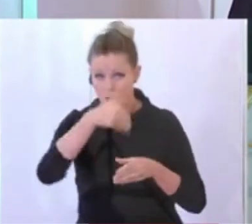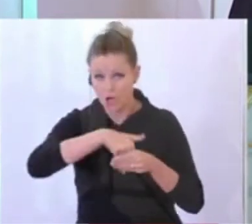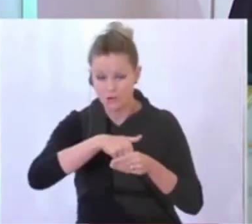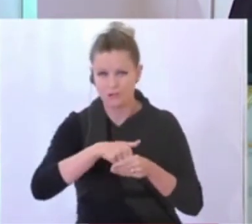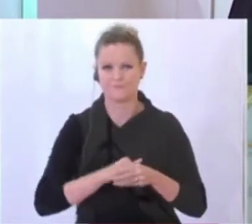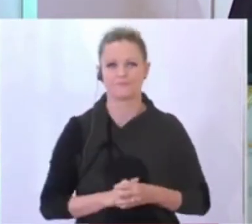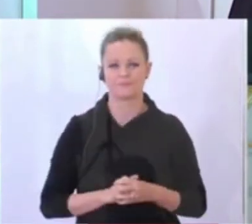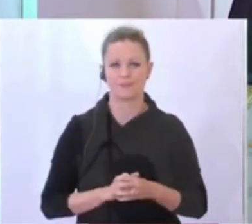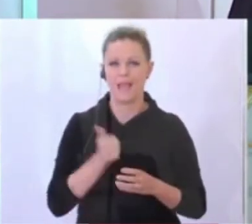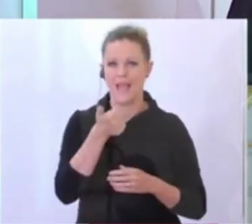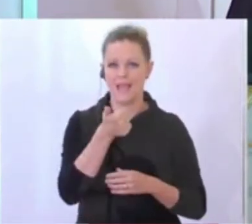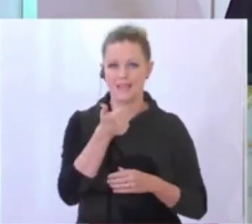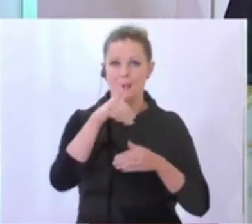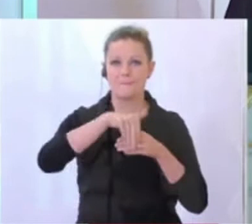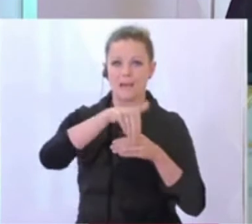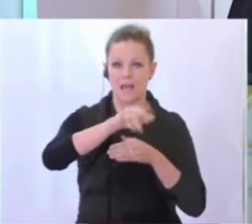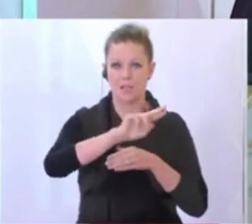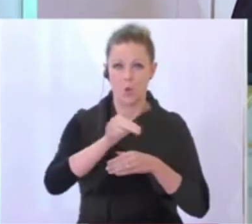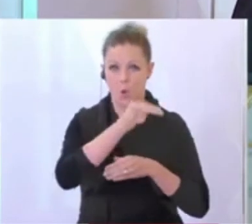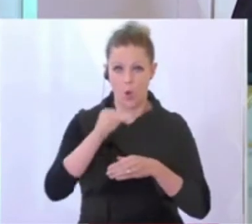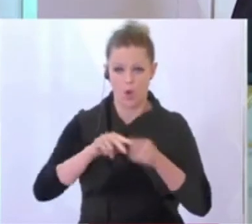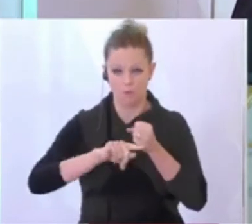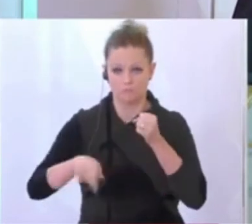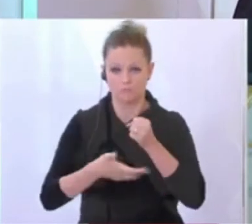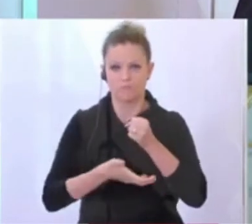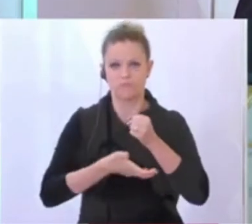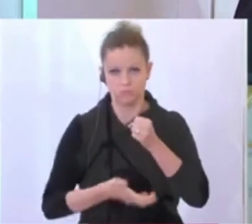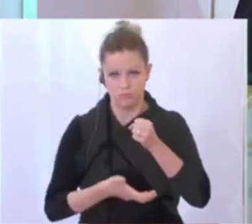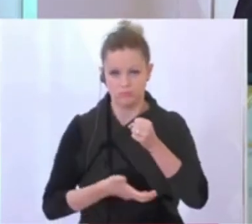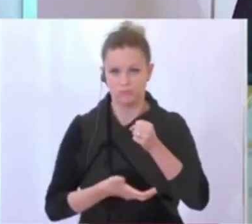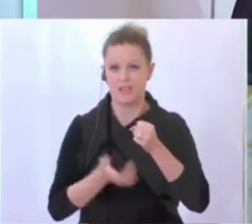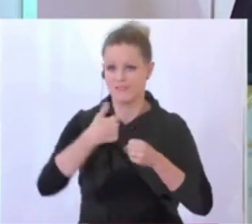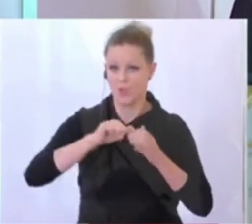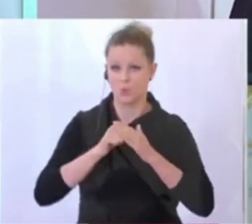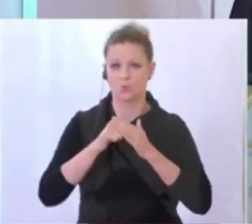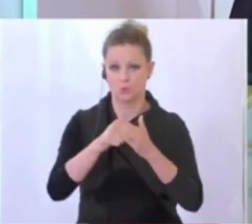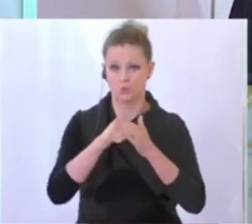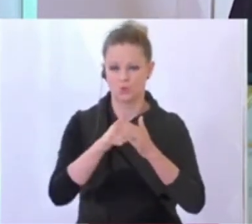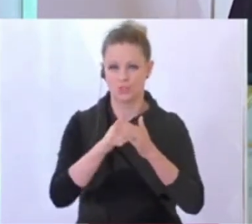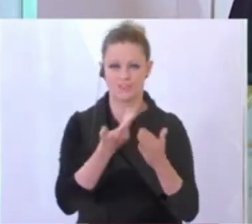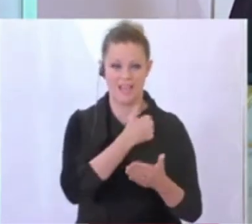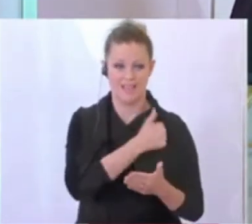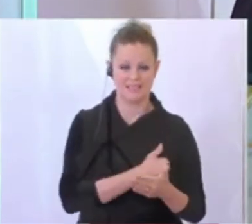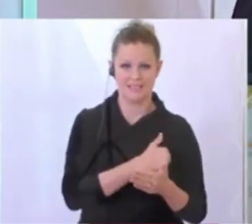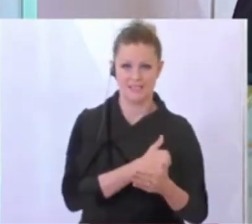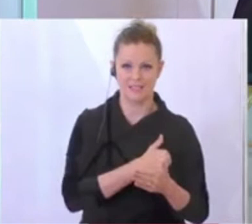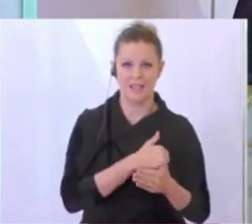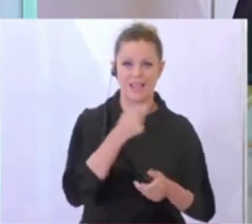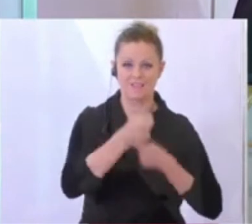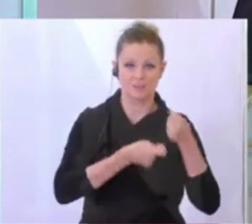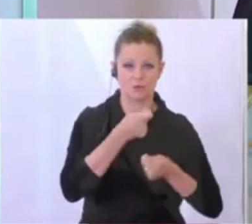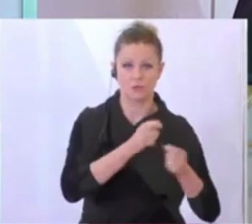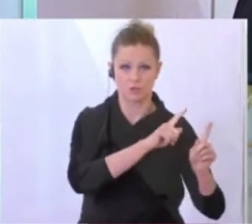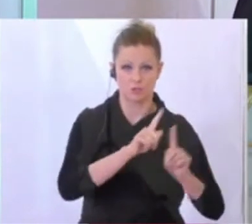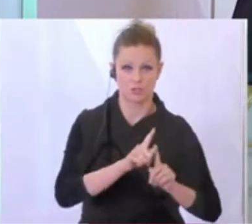das Volumen von einer Milliarde Euro und wir unterstützen damit einerseits bestehende Investitionen,